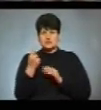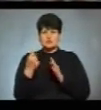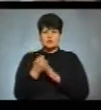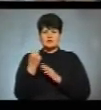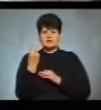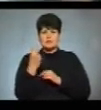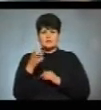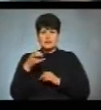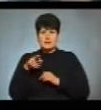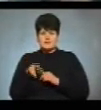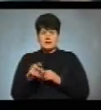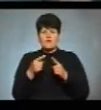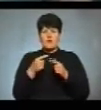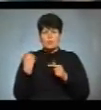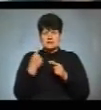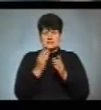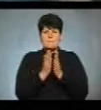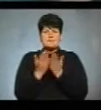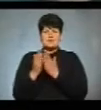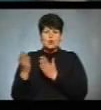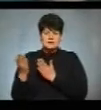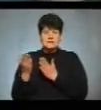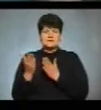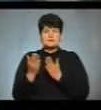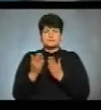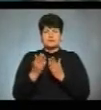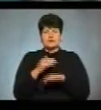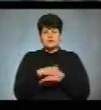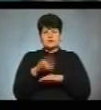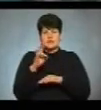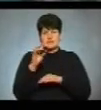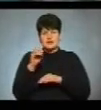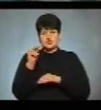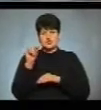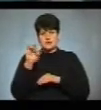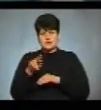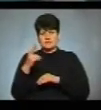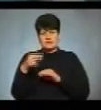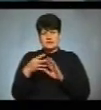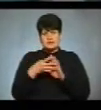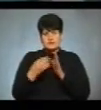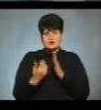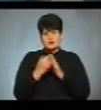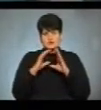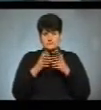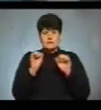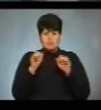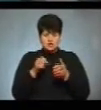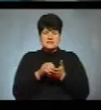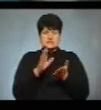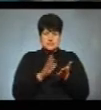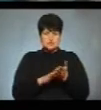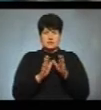липня в обласній бібліотекцій на вулиційне Чая 29 в новому світі. Можна зареєструватись